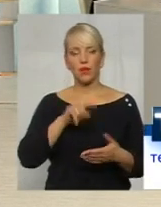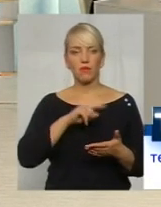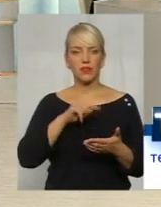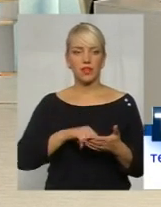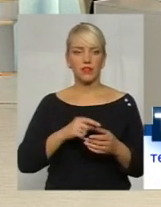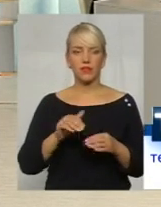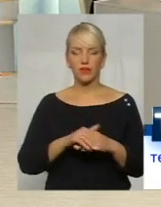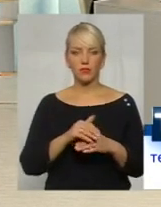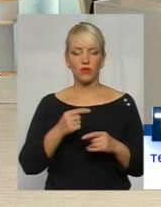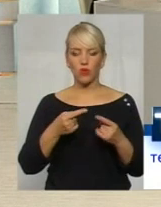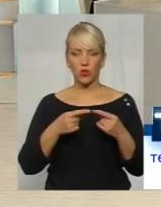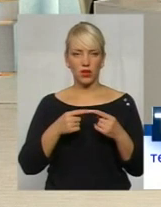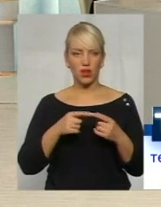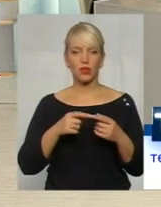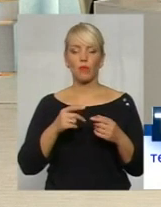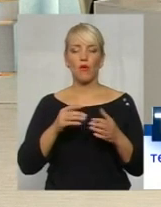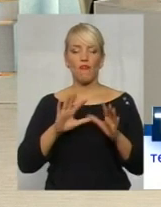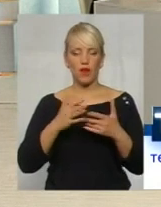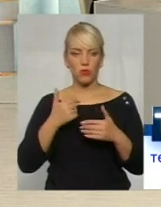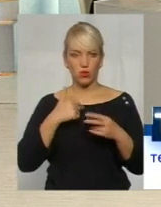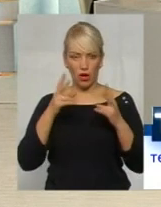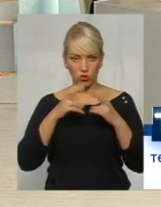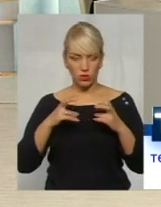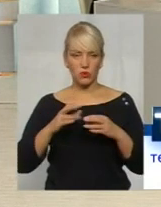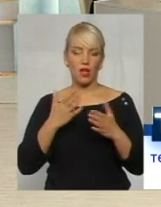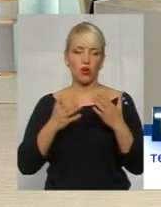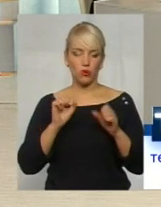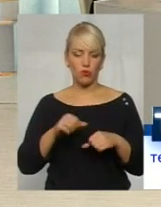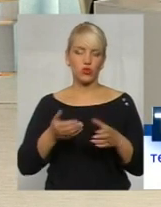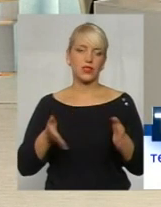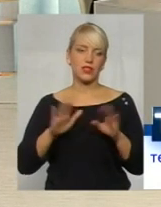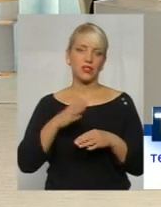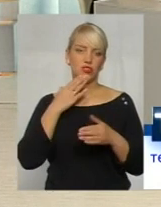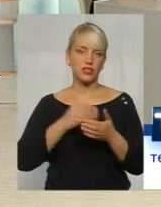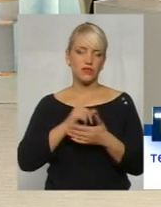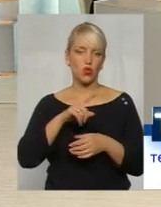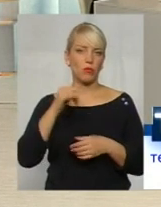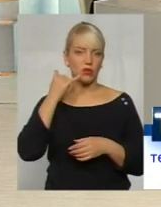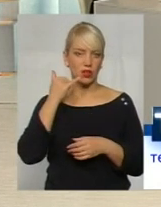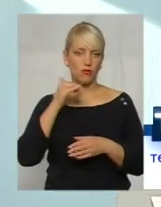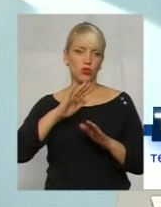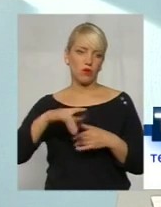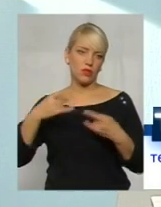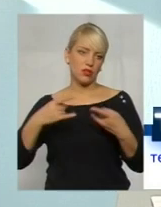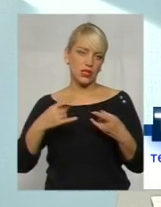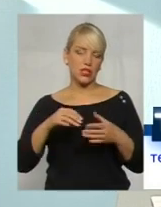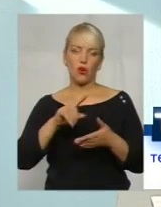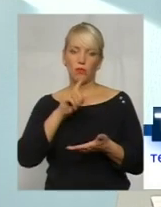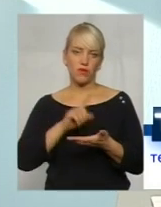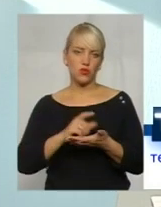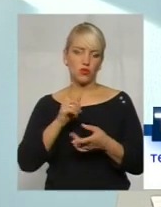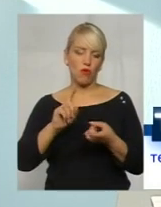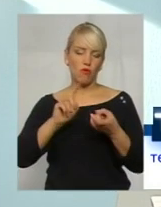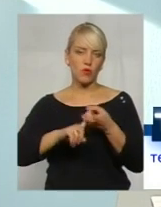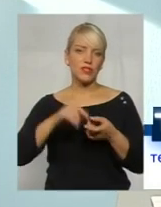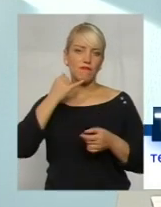Вибачте, в конкретному випадку я розберусь. Якщо можна залишити, будь ласка, свій телефон і після ефіру обов'язково з вами зважусь і